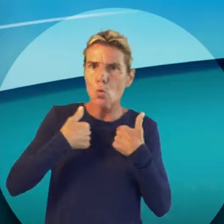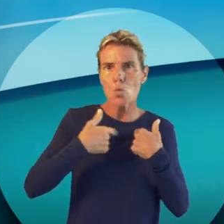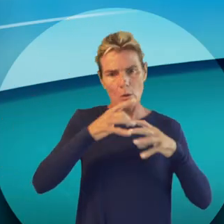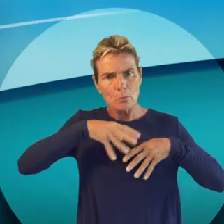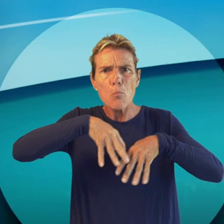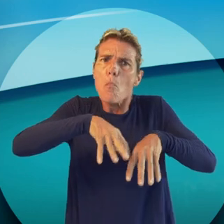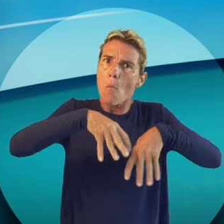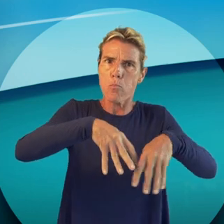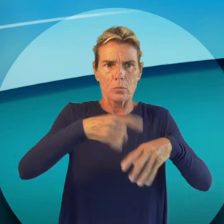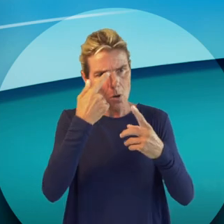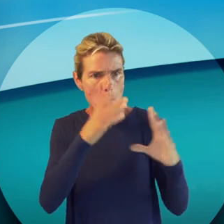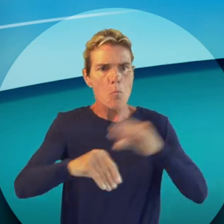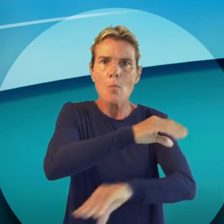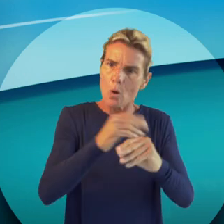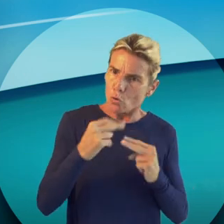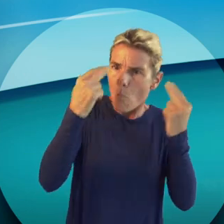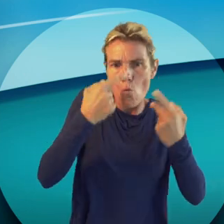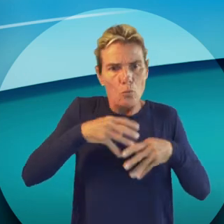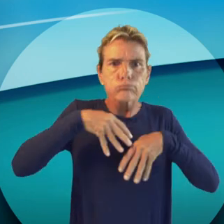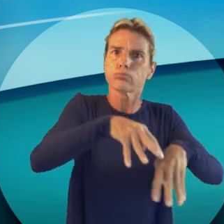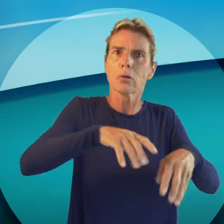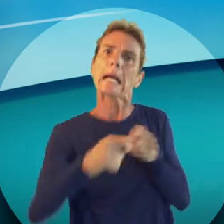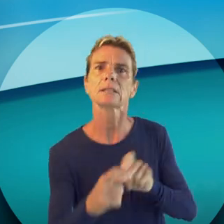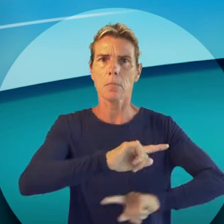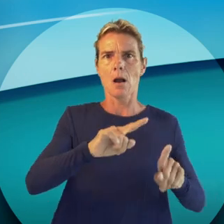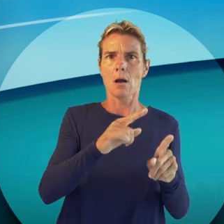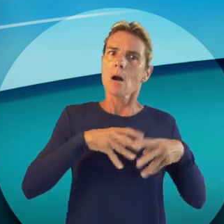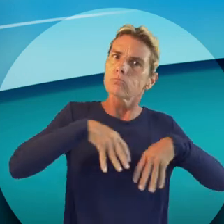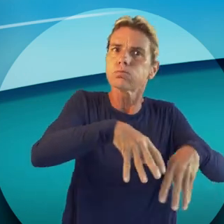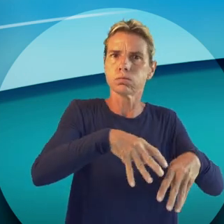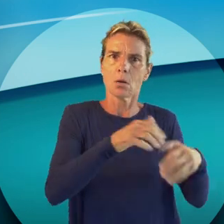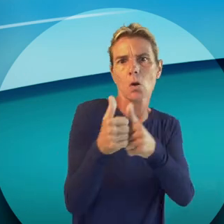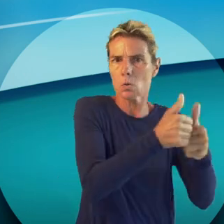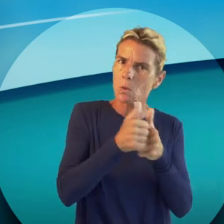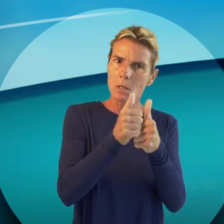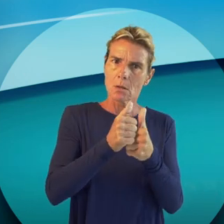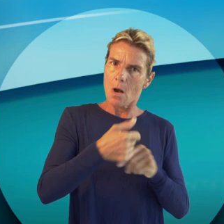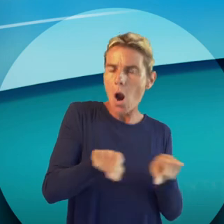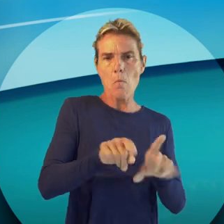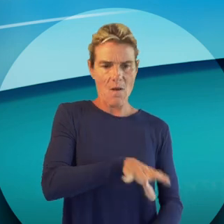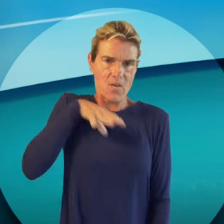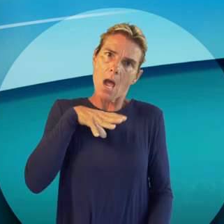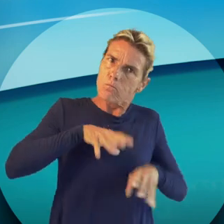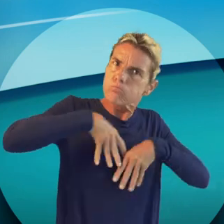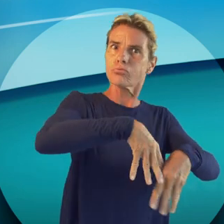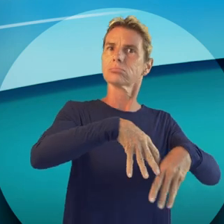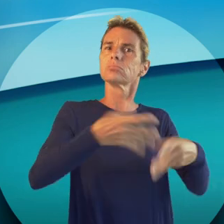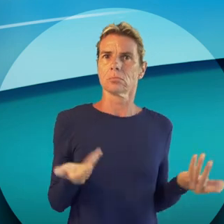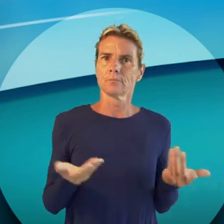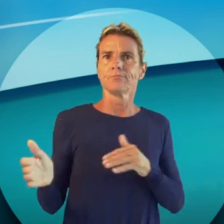plié, mais qui ne qu'a cassé. Au monde, en nous consignez ma chanson droite, compliquette.